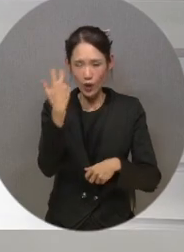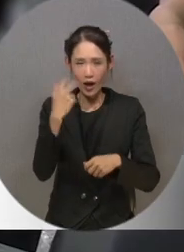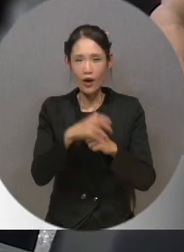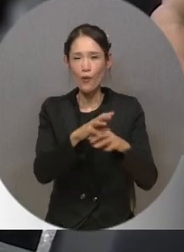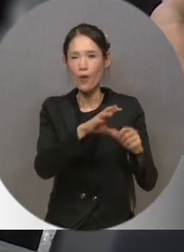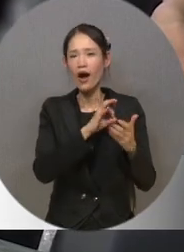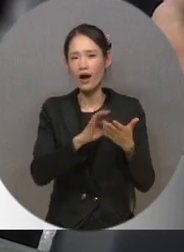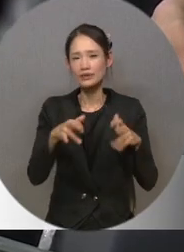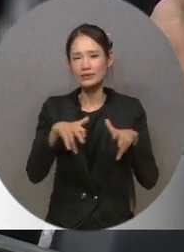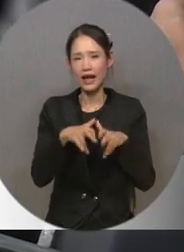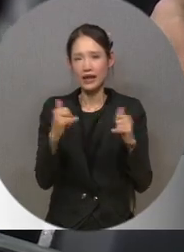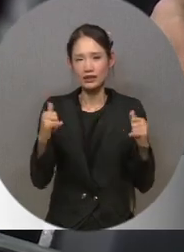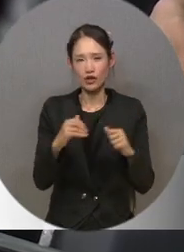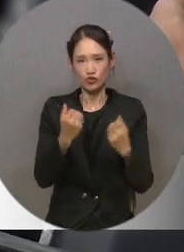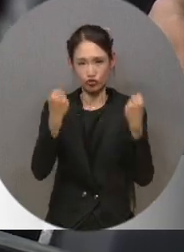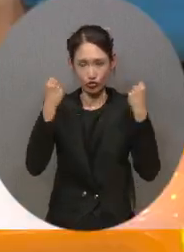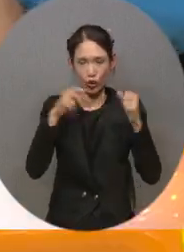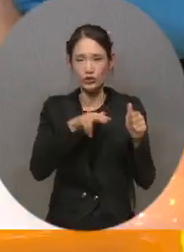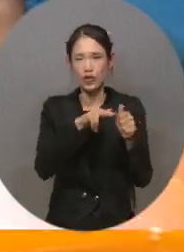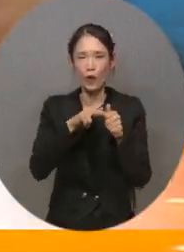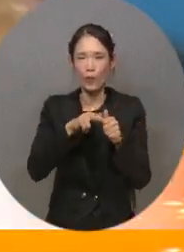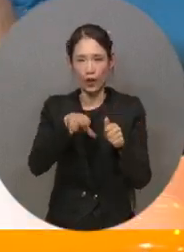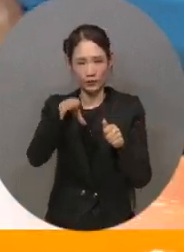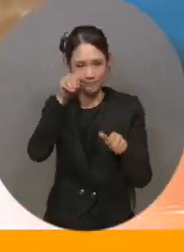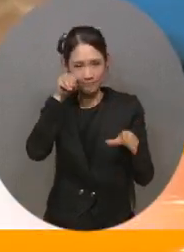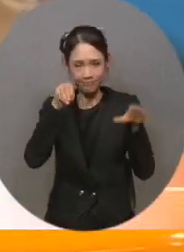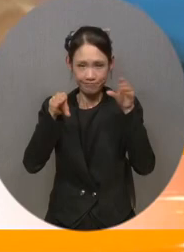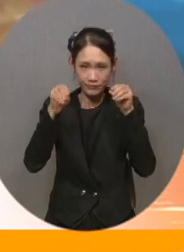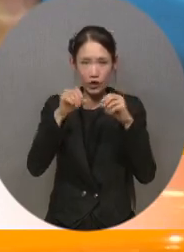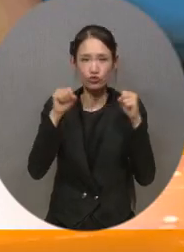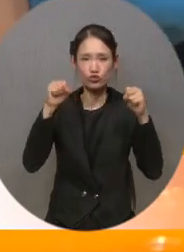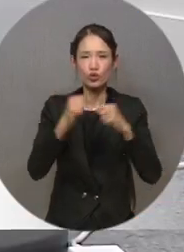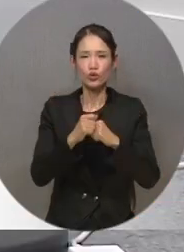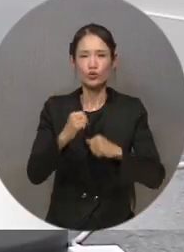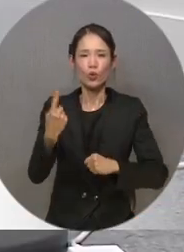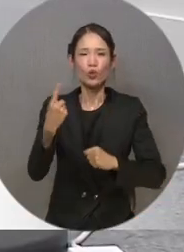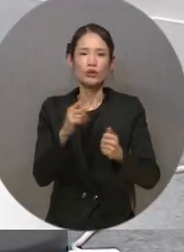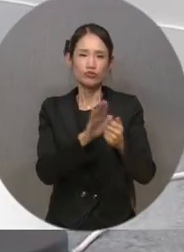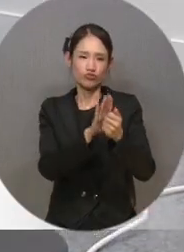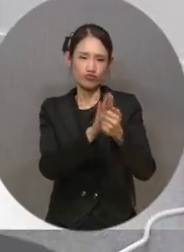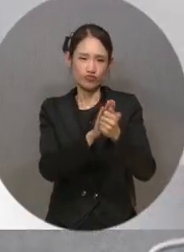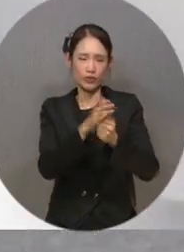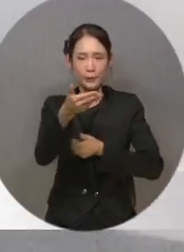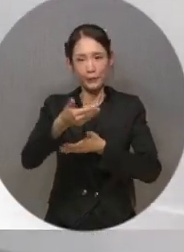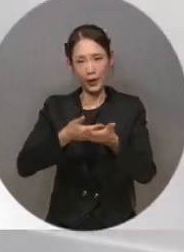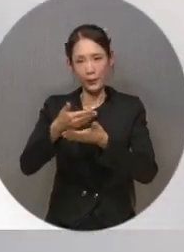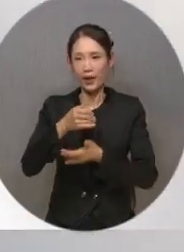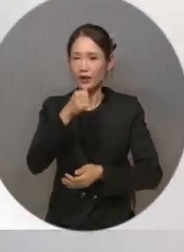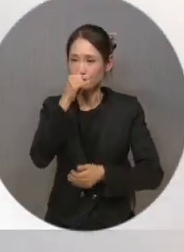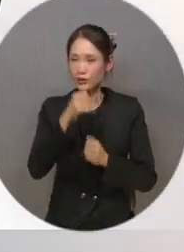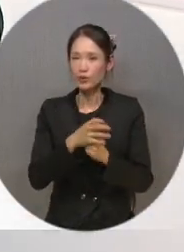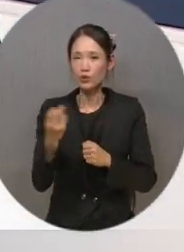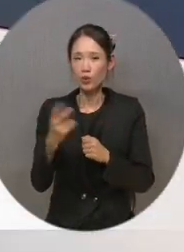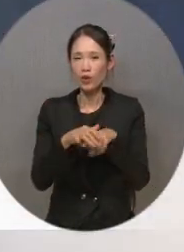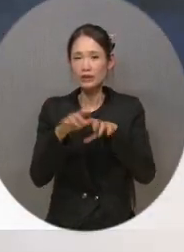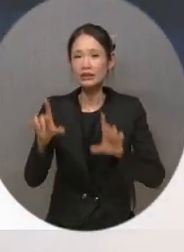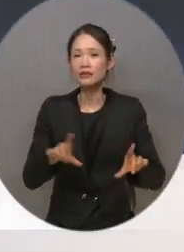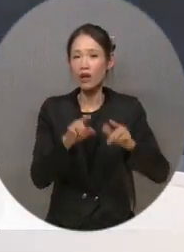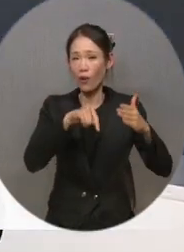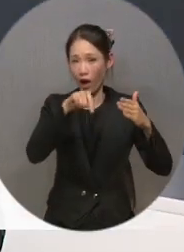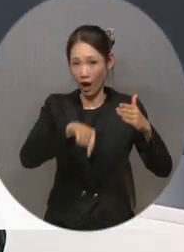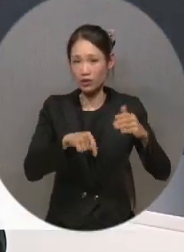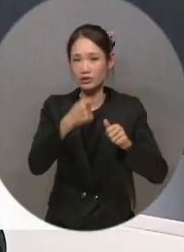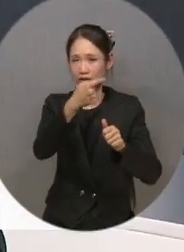장애인의 운동 정보를 인식하고 운동 지도, 동기부여 등의 피드백을 제공합니다. 또한 일상활동에서